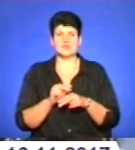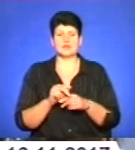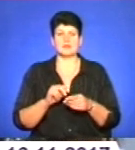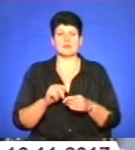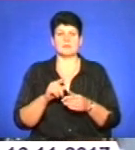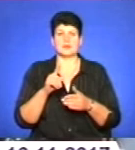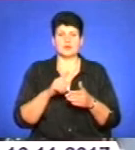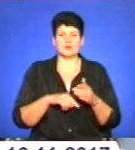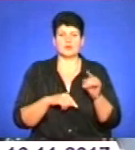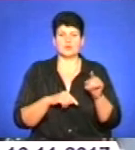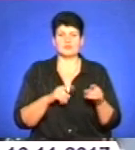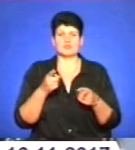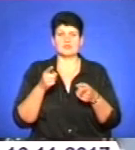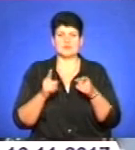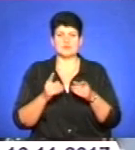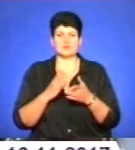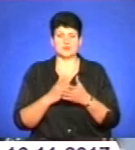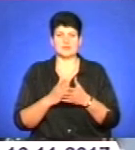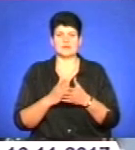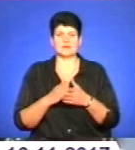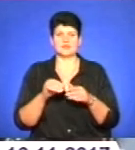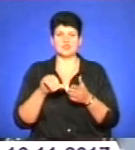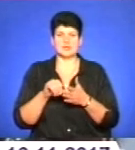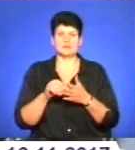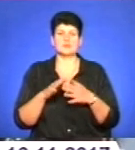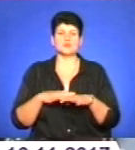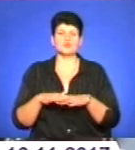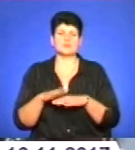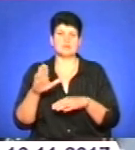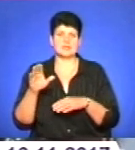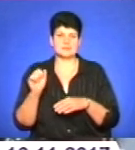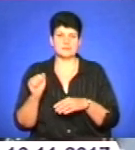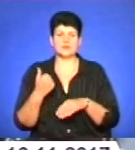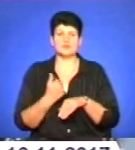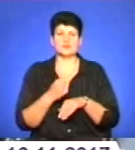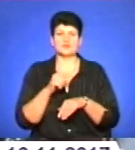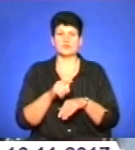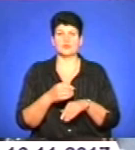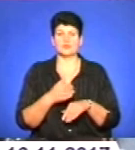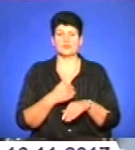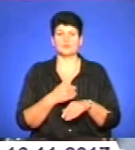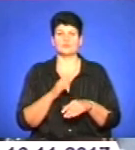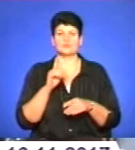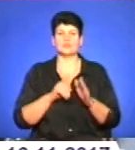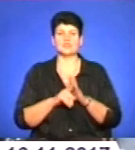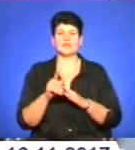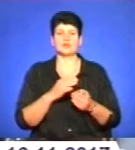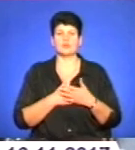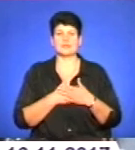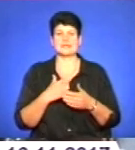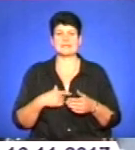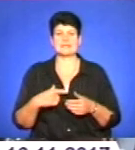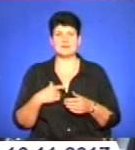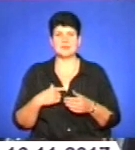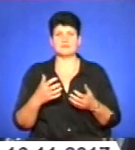в тому, що вони справжніми повноцінними членами суспільства. Головне, що вони самі почали любити себе, а не сприймати, що це